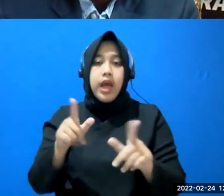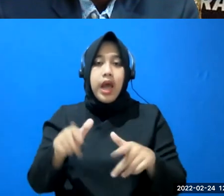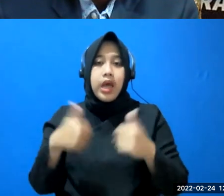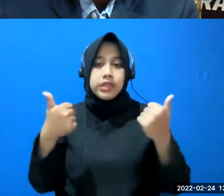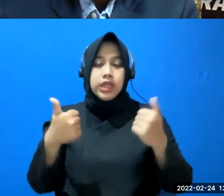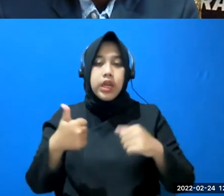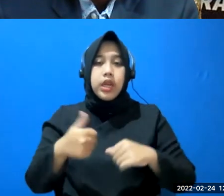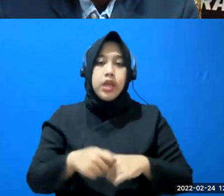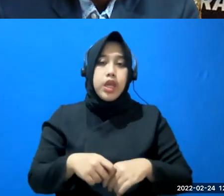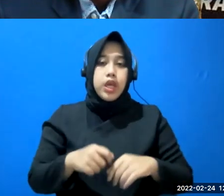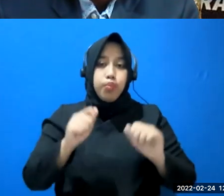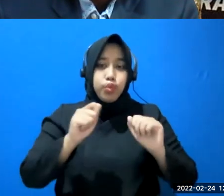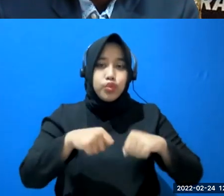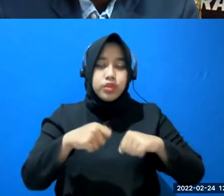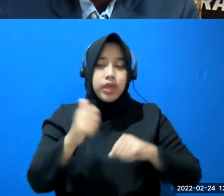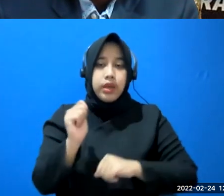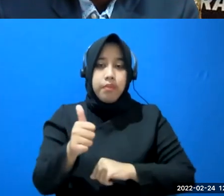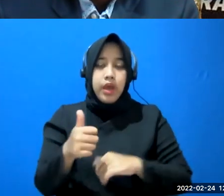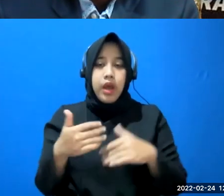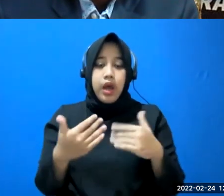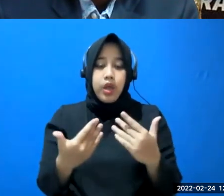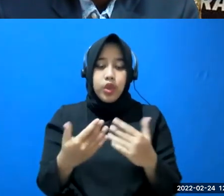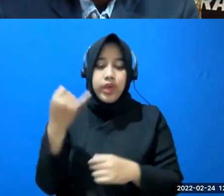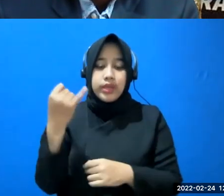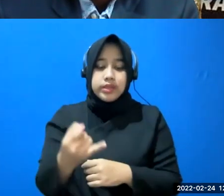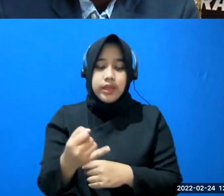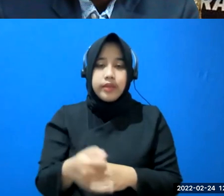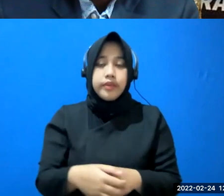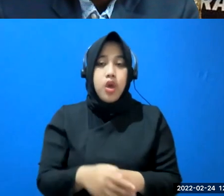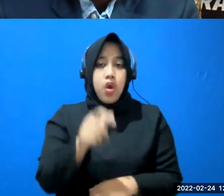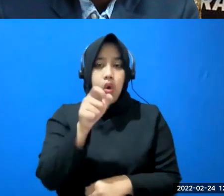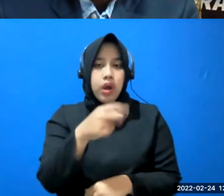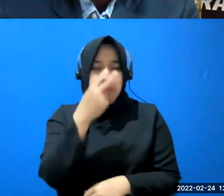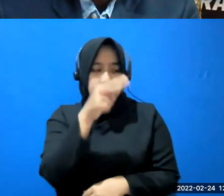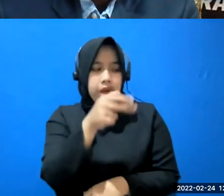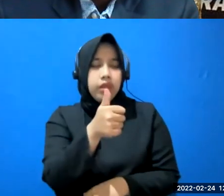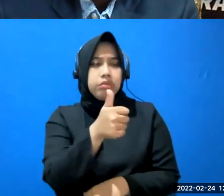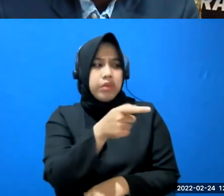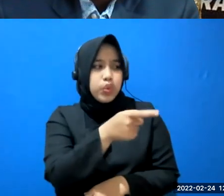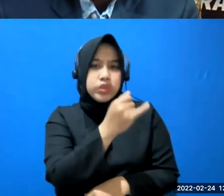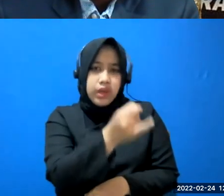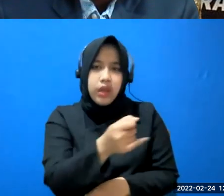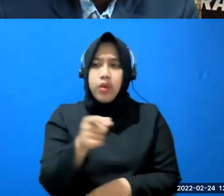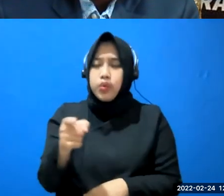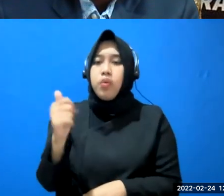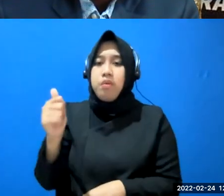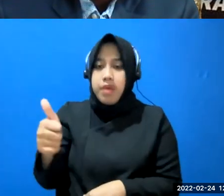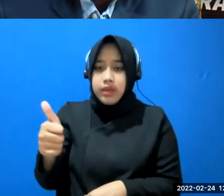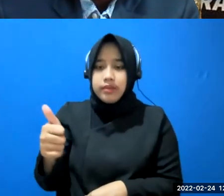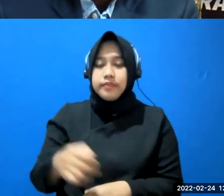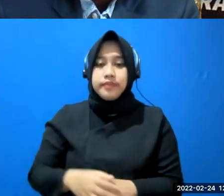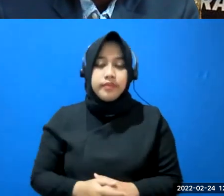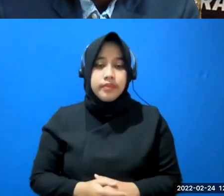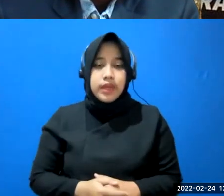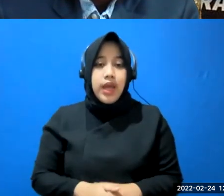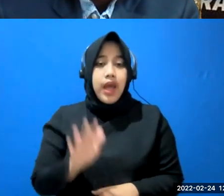baik atau sekalian yang jelek jadi orang bisa lihat mana yang baik mana yang jelek jadi loh apa